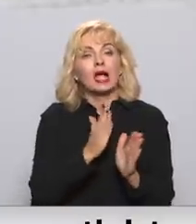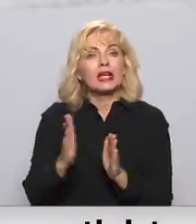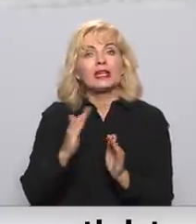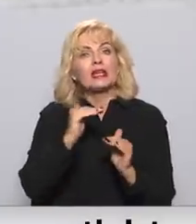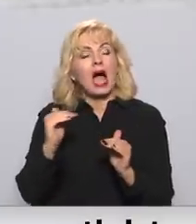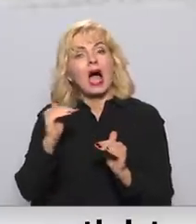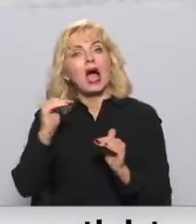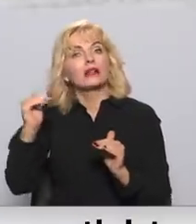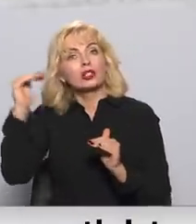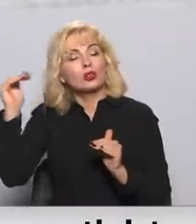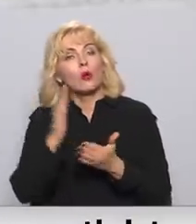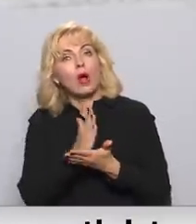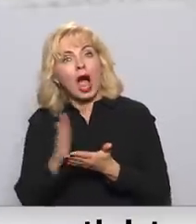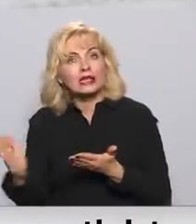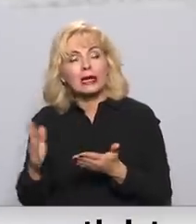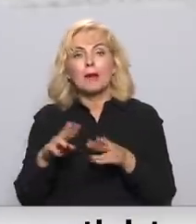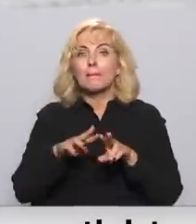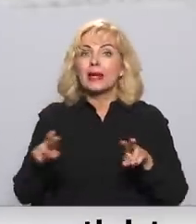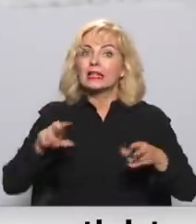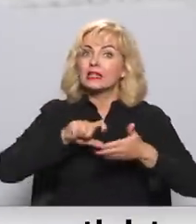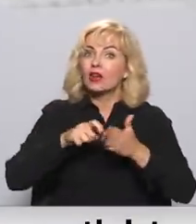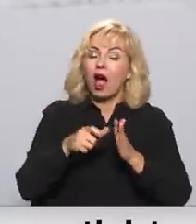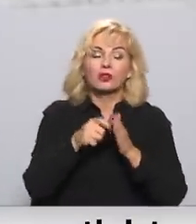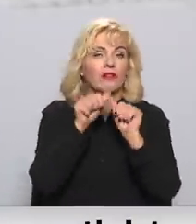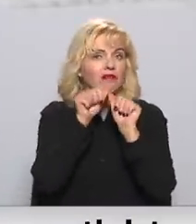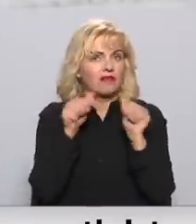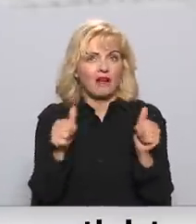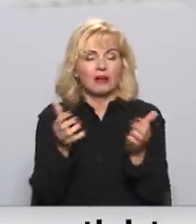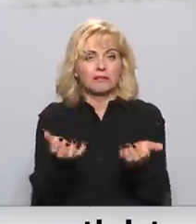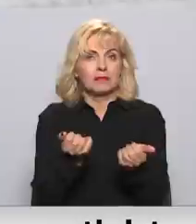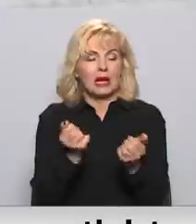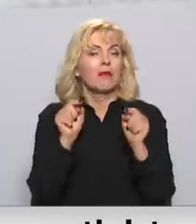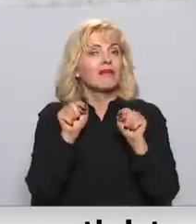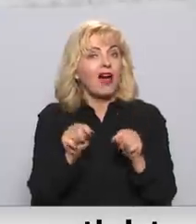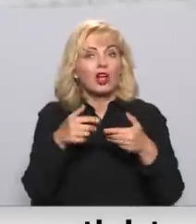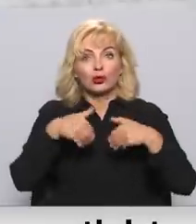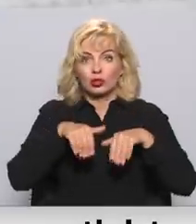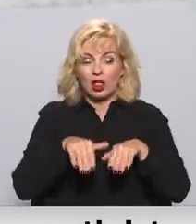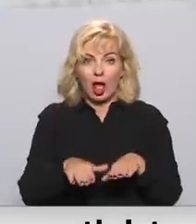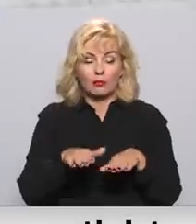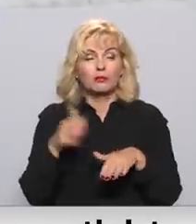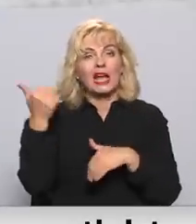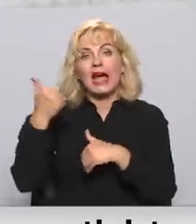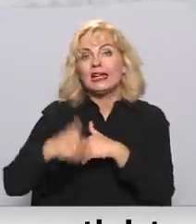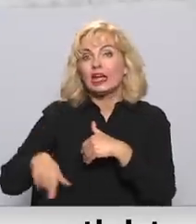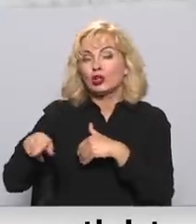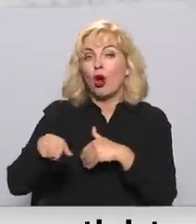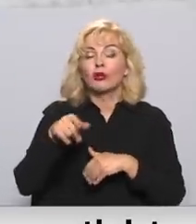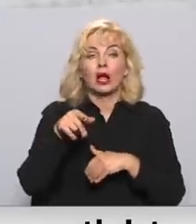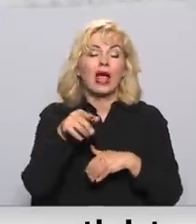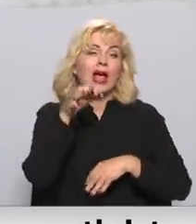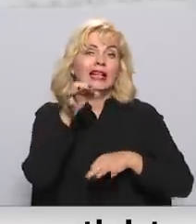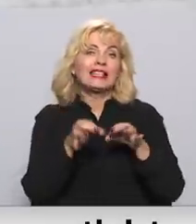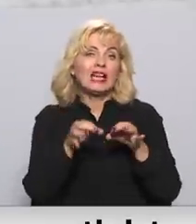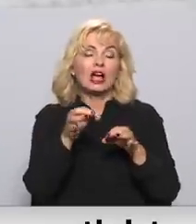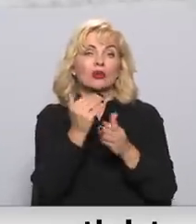Un ministra kabinets nevar pieņemt tādas lēmumas, kas ignorē šo tiesisko aktu,